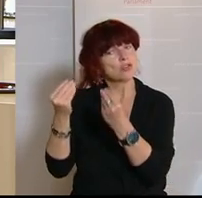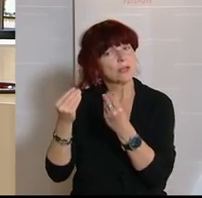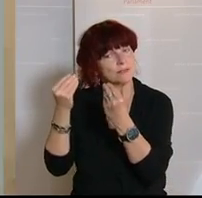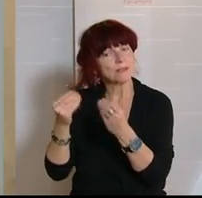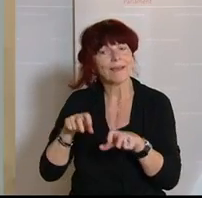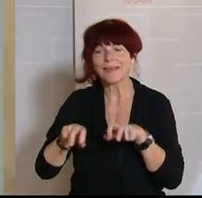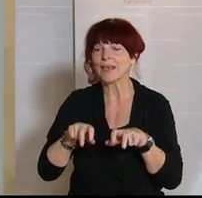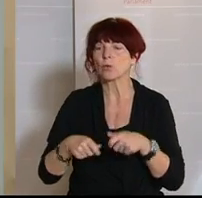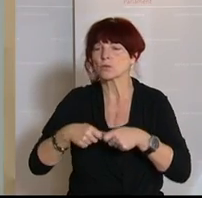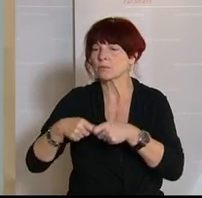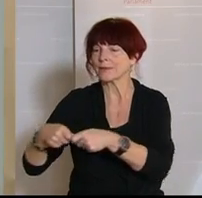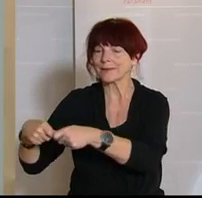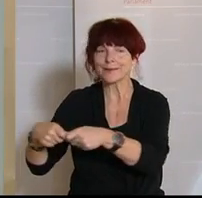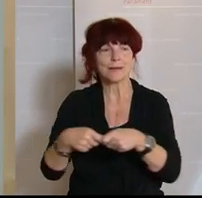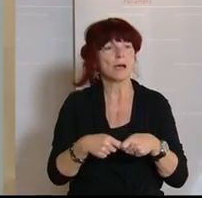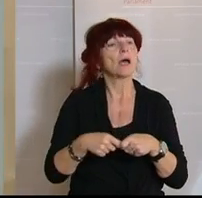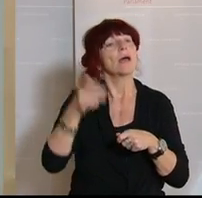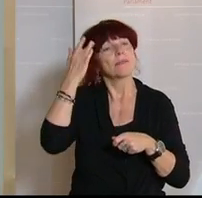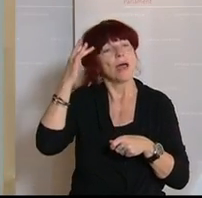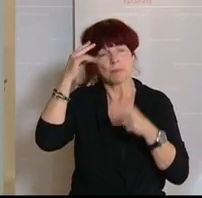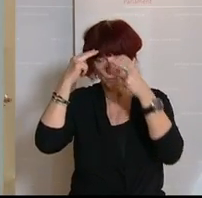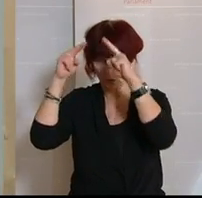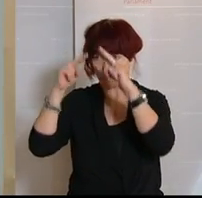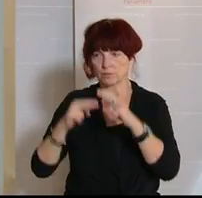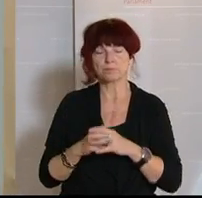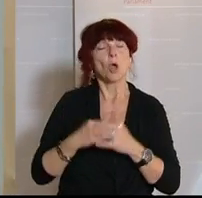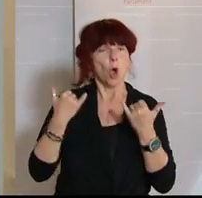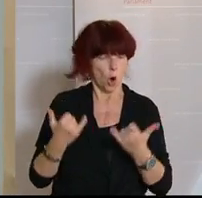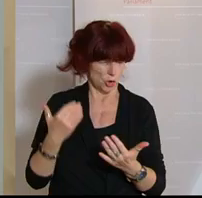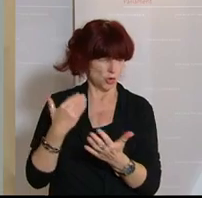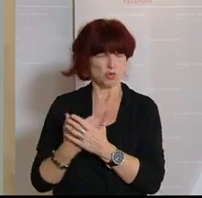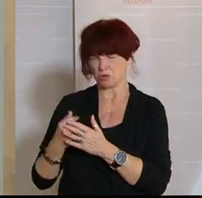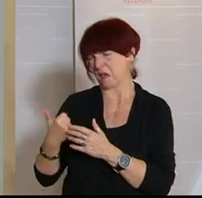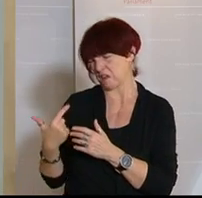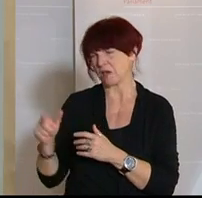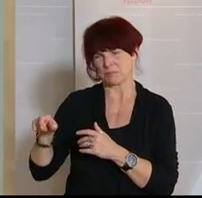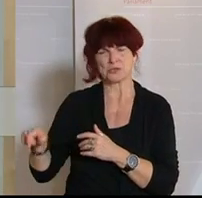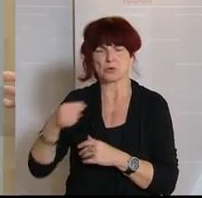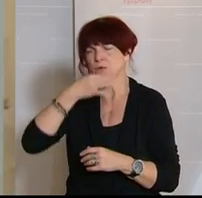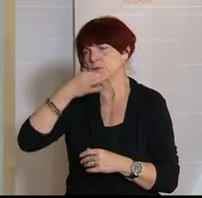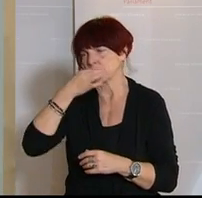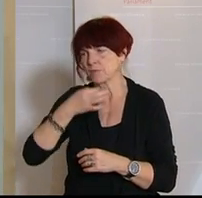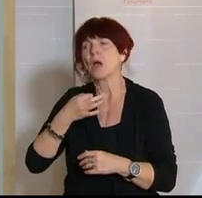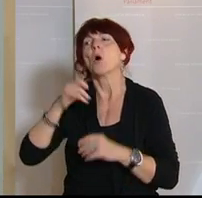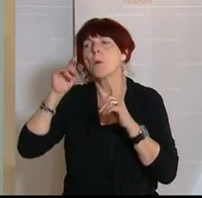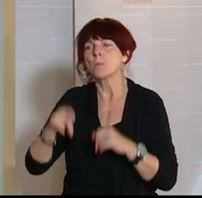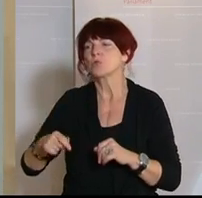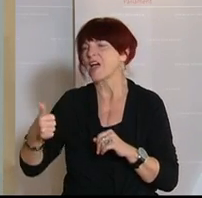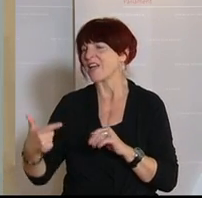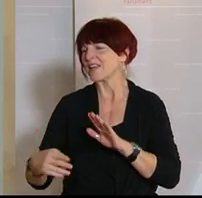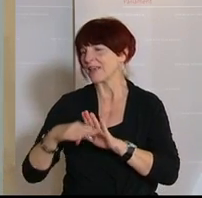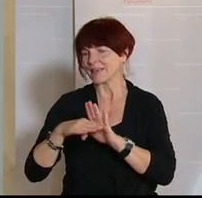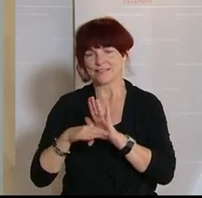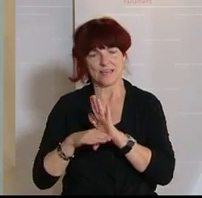Herren. Es wurde ja heute schon mehrmals gesagt, wir beschließen eine Reihe von Gesetzen, die wir brauchen, um die Covid-19-Pandemie